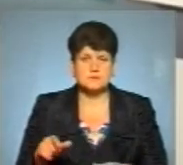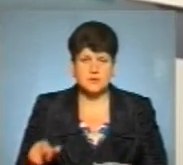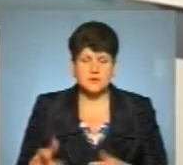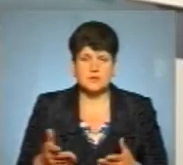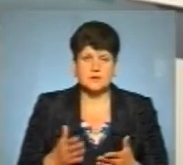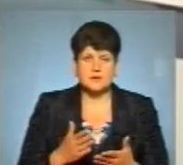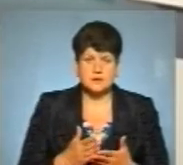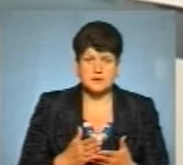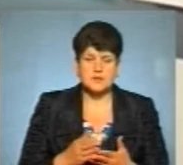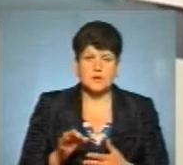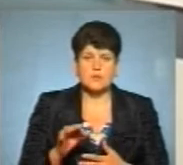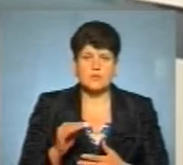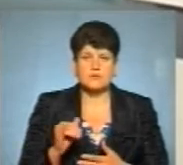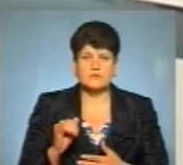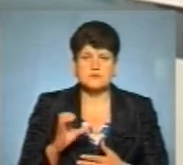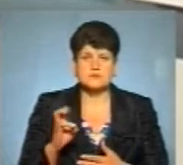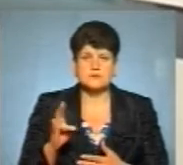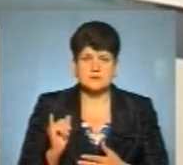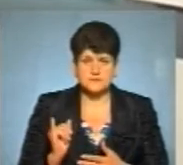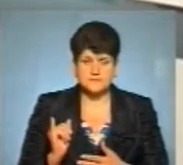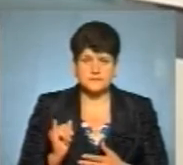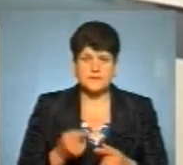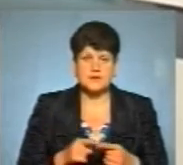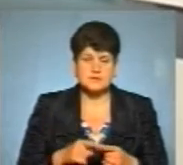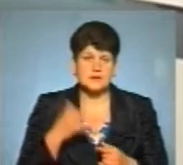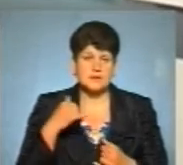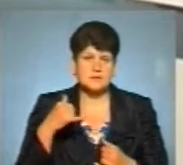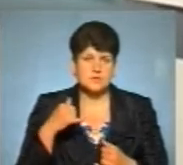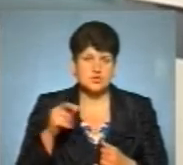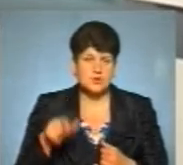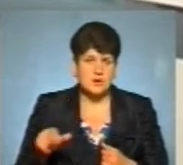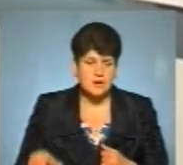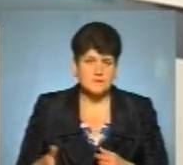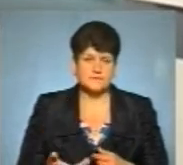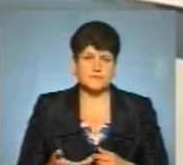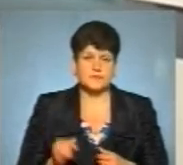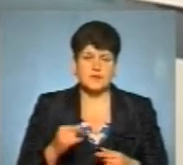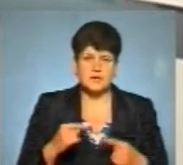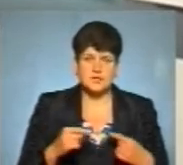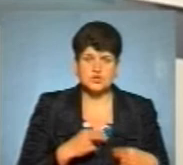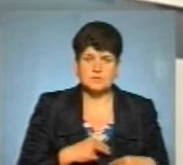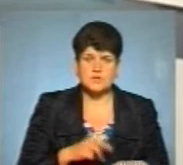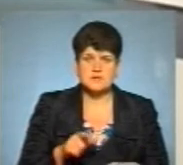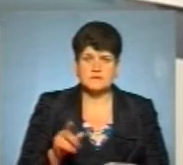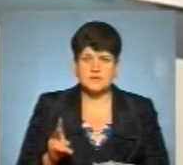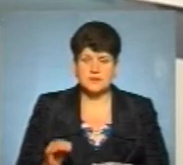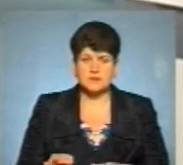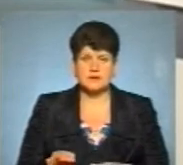які є, по суті, офісними працівниками. Це диспетчера і інші працівники,